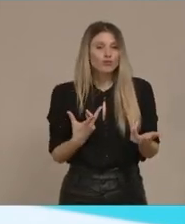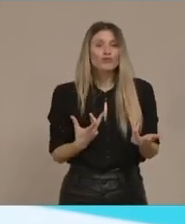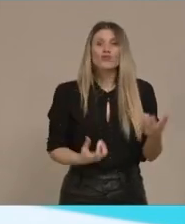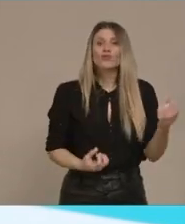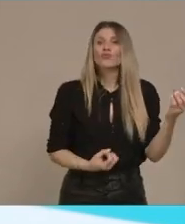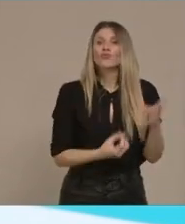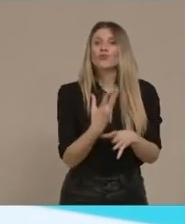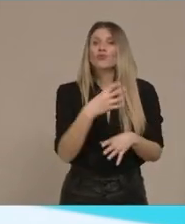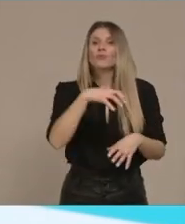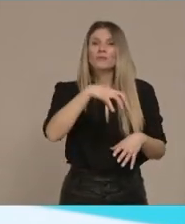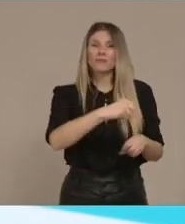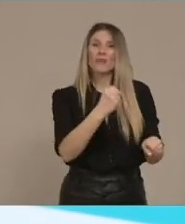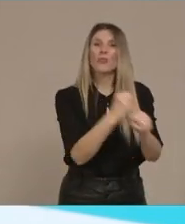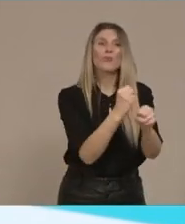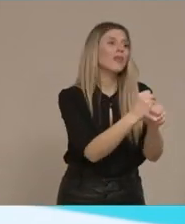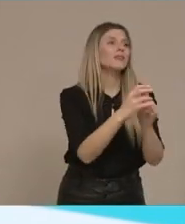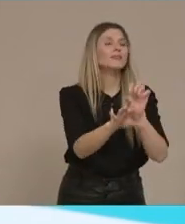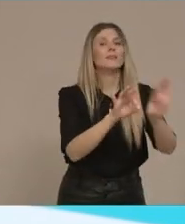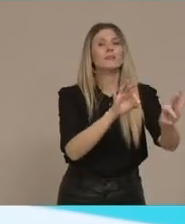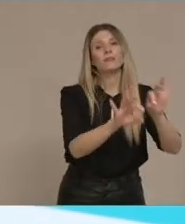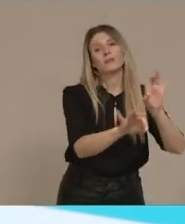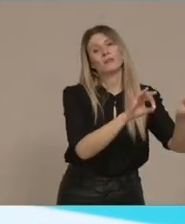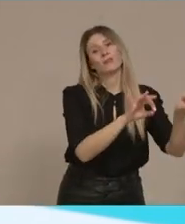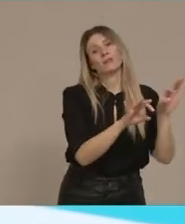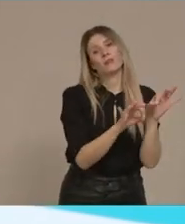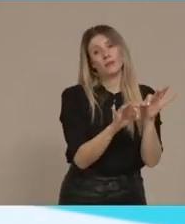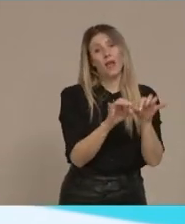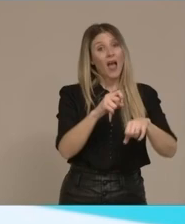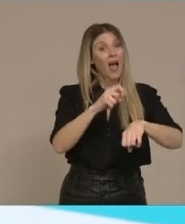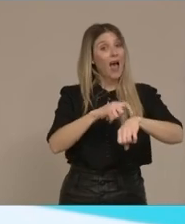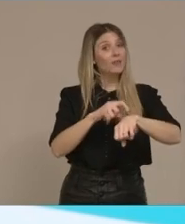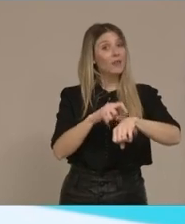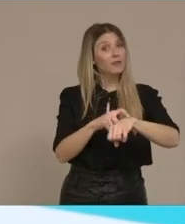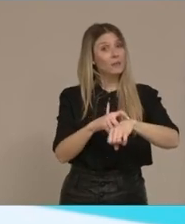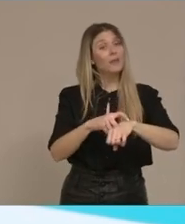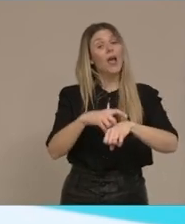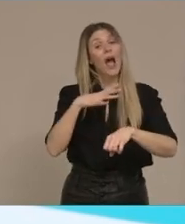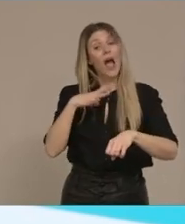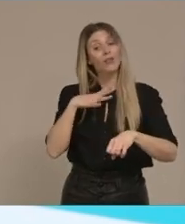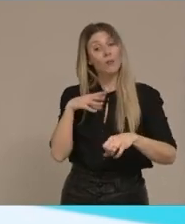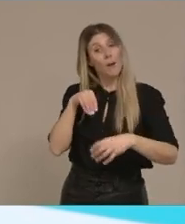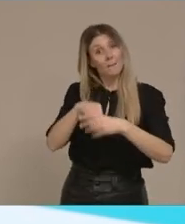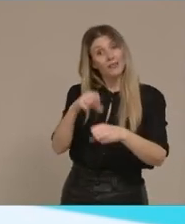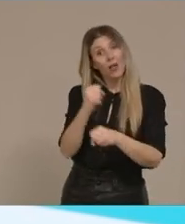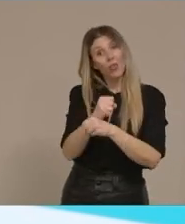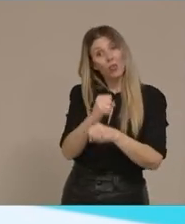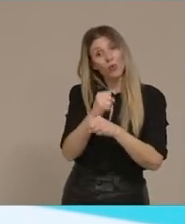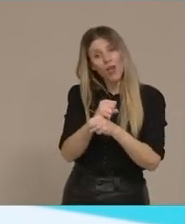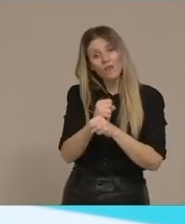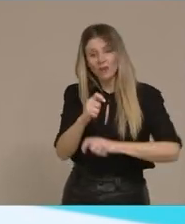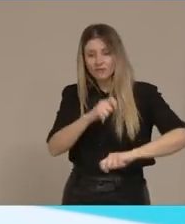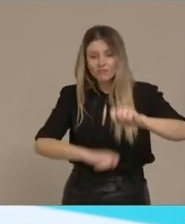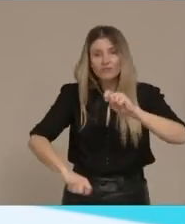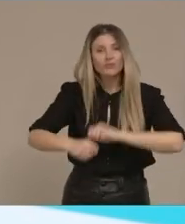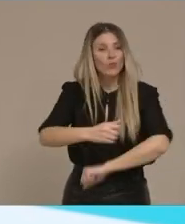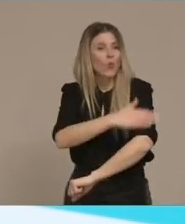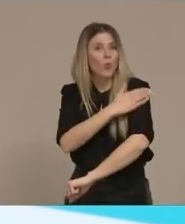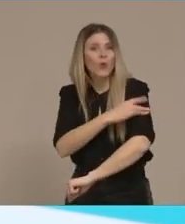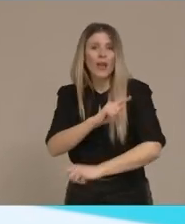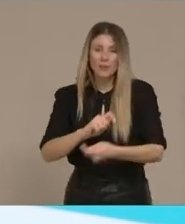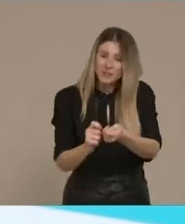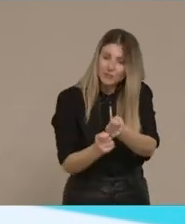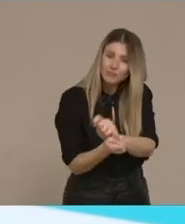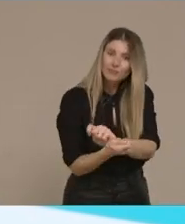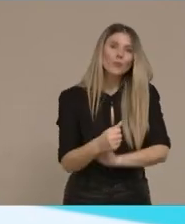Από αυτούς οι οποίοι απασχολιόντουσαν Αυτή τη στιγμή Είτε στην παραγωγή είτε στη μεταποίηση Της Γούνας